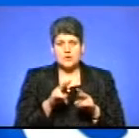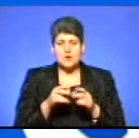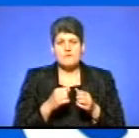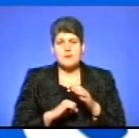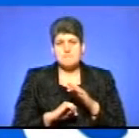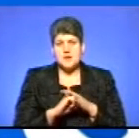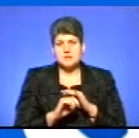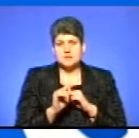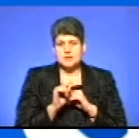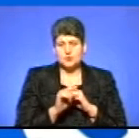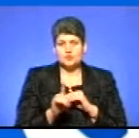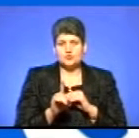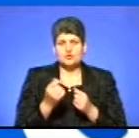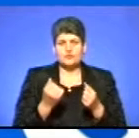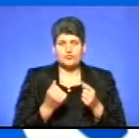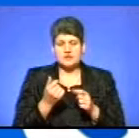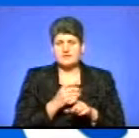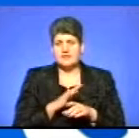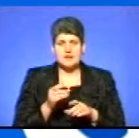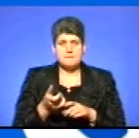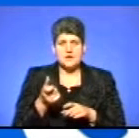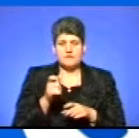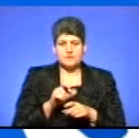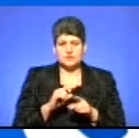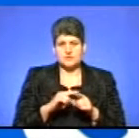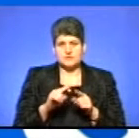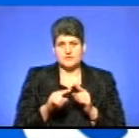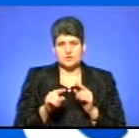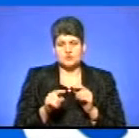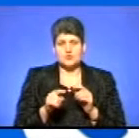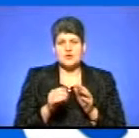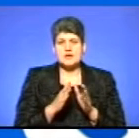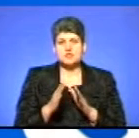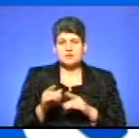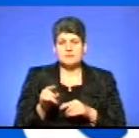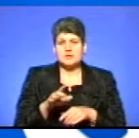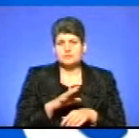водій їхав, не перевищував швидкісного режиму. Там було,